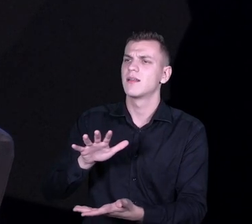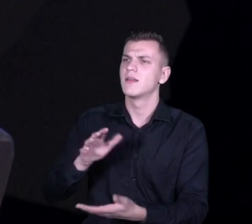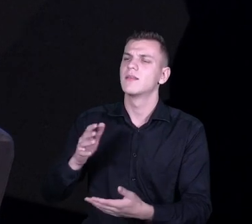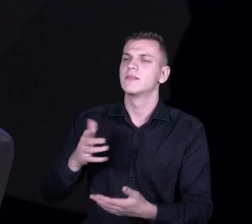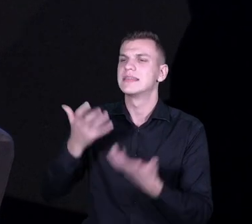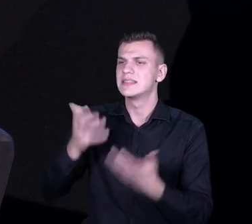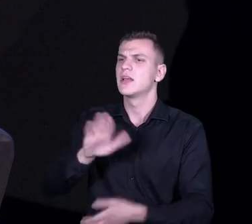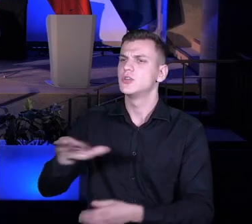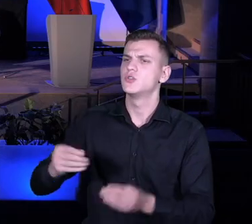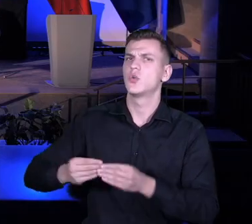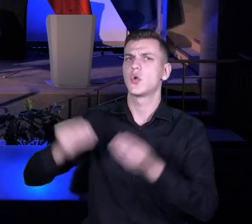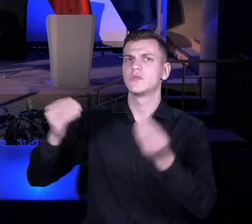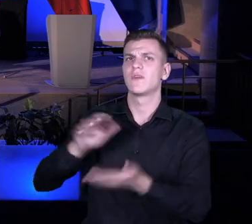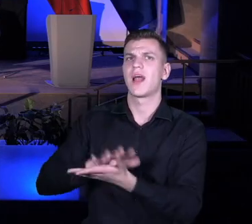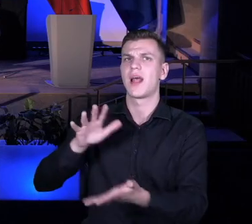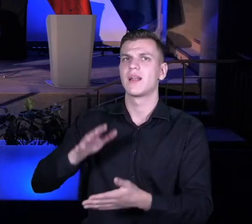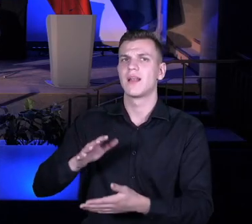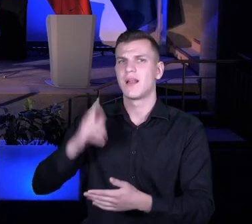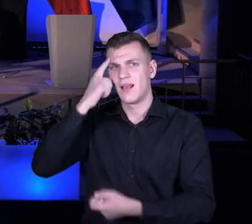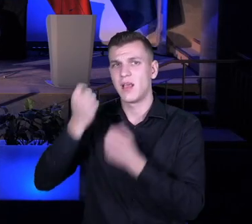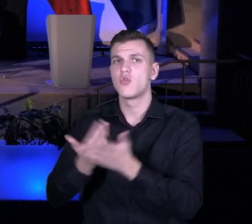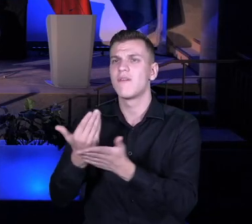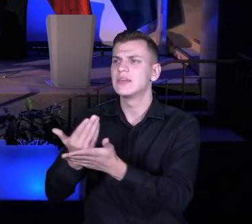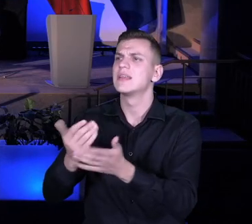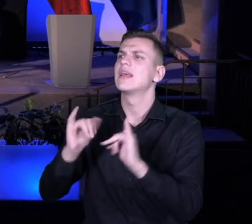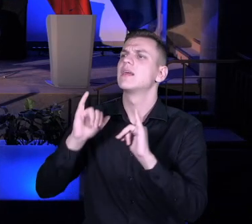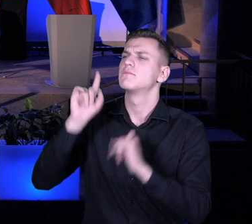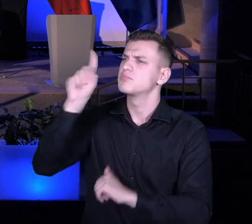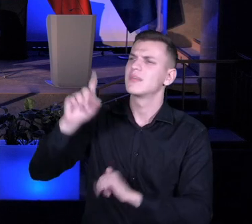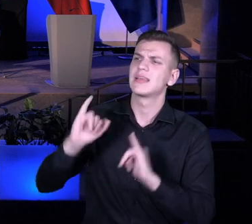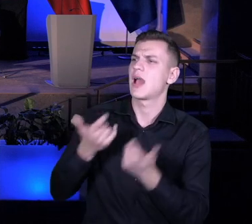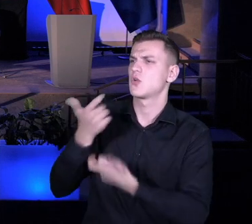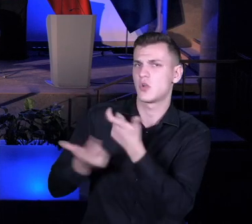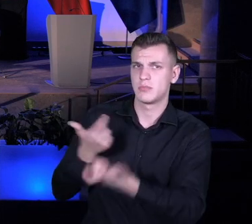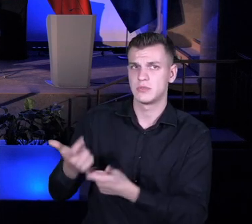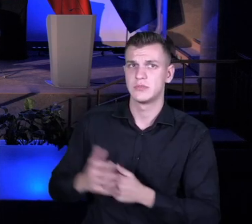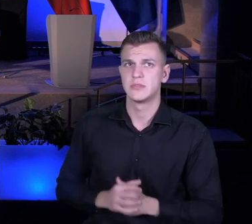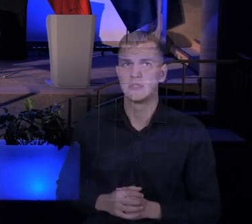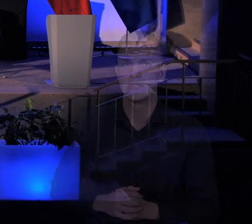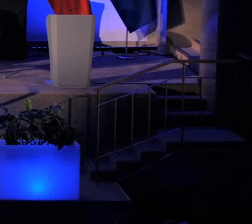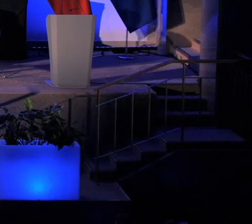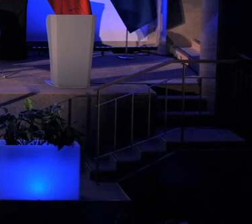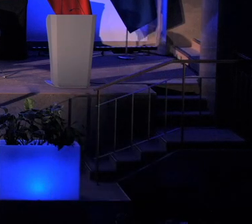przejawiać? To ja też podziękuję za zaproszenie do panelu.